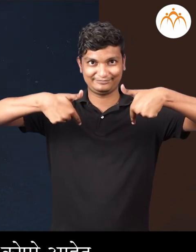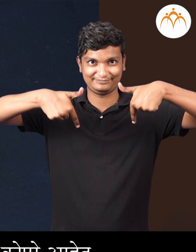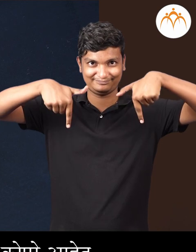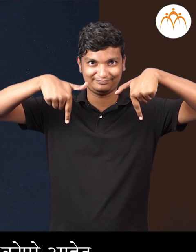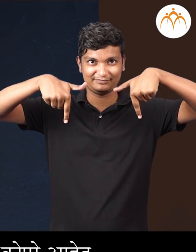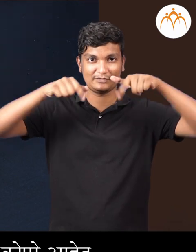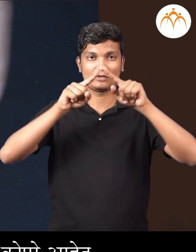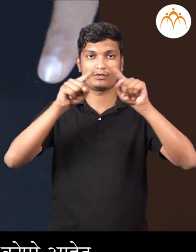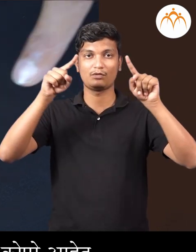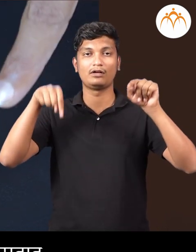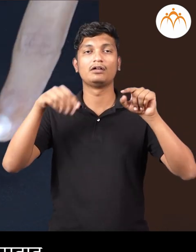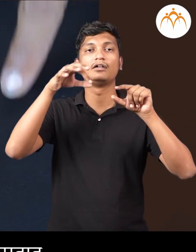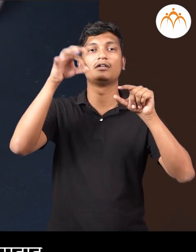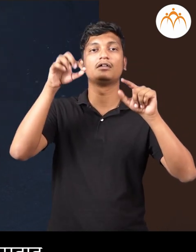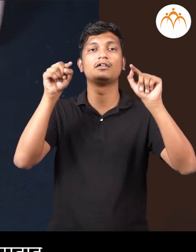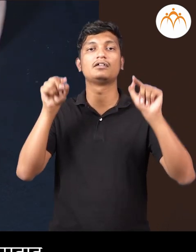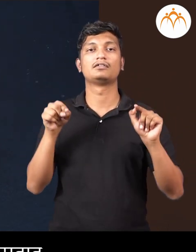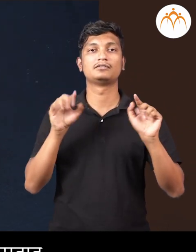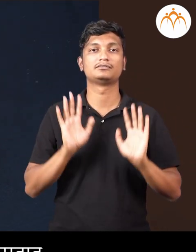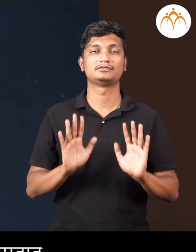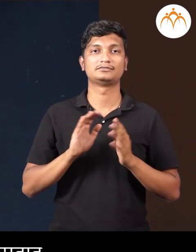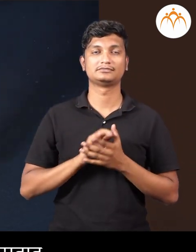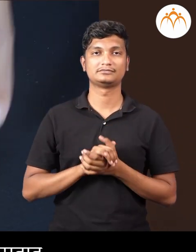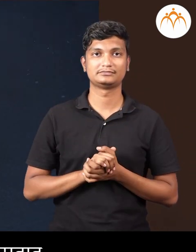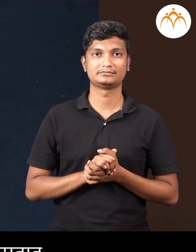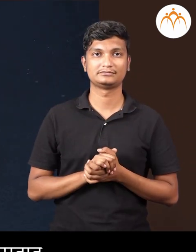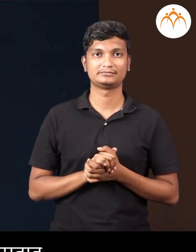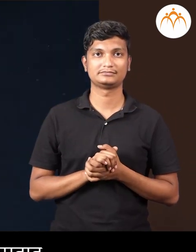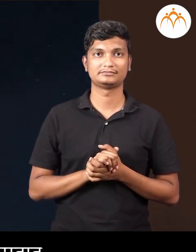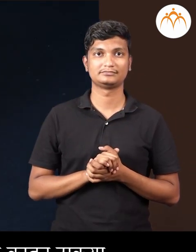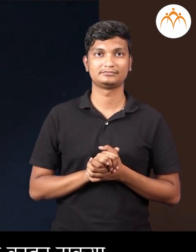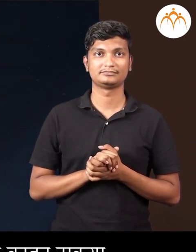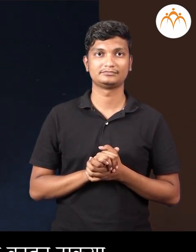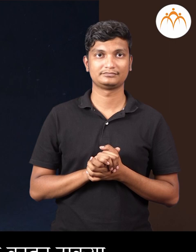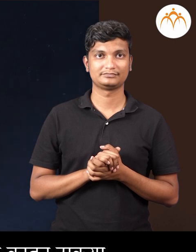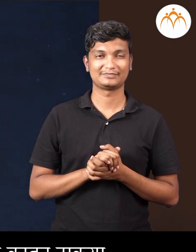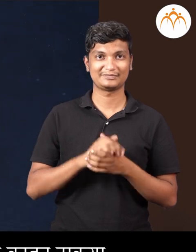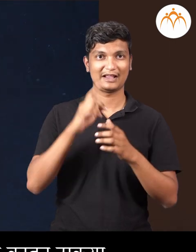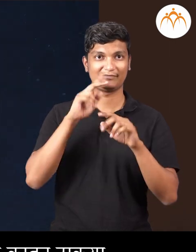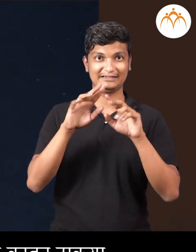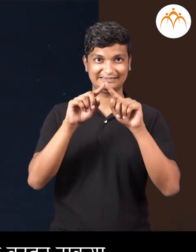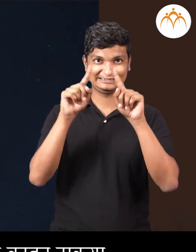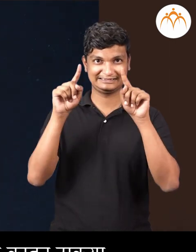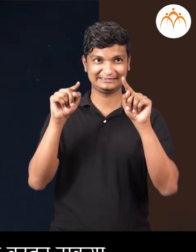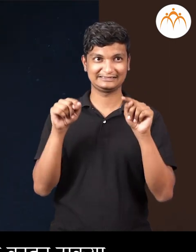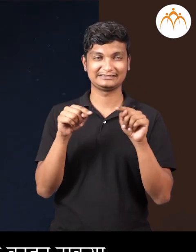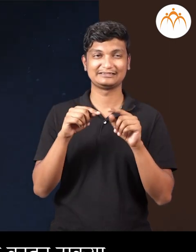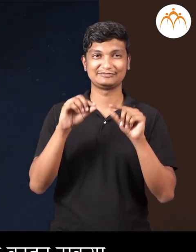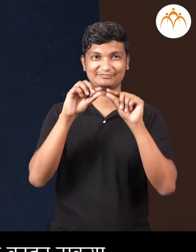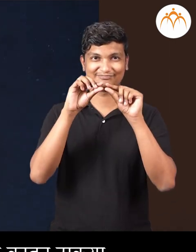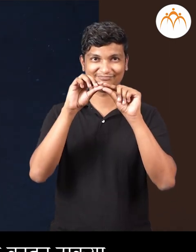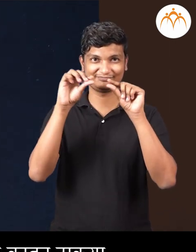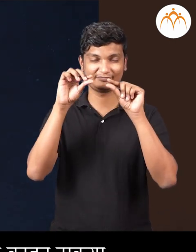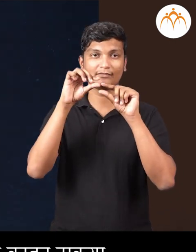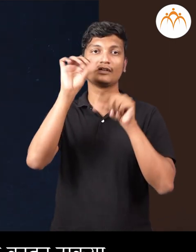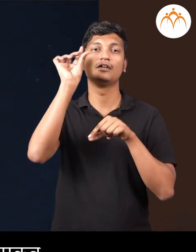आसे, चार कोप्रियायत। मंजे चवकोनाला, चार कोप्रियास तात। आता या चवरस आतल्या दोन काड़ा